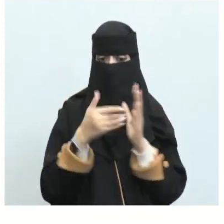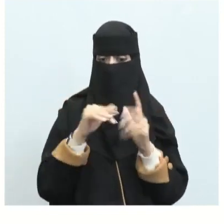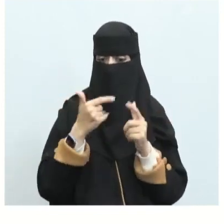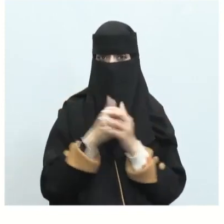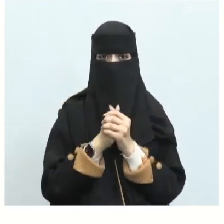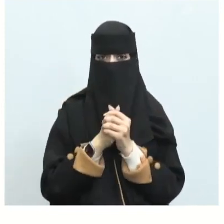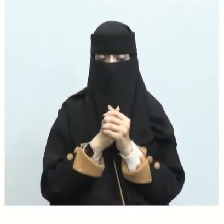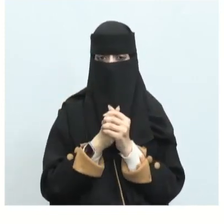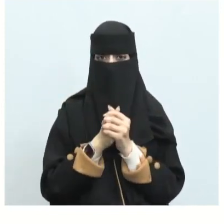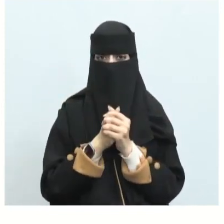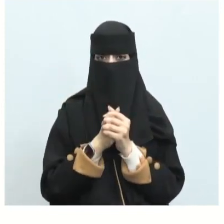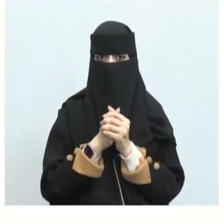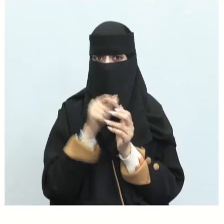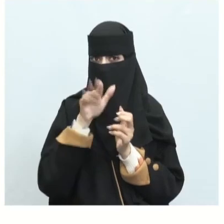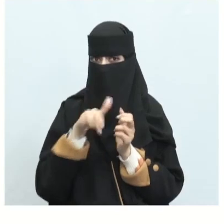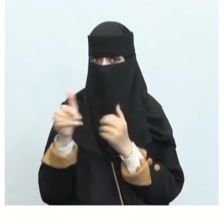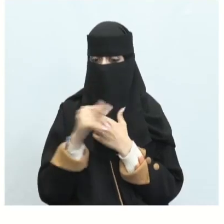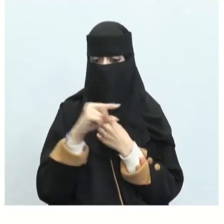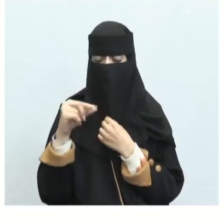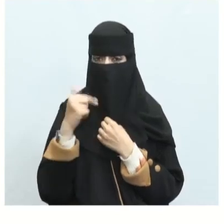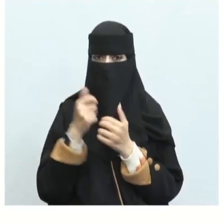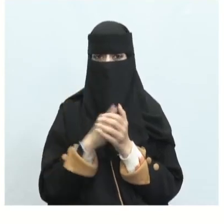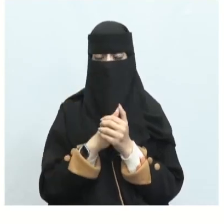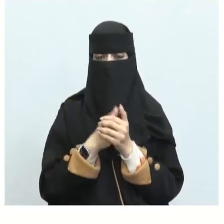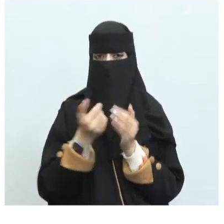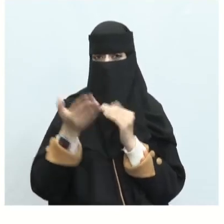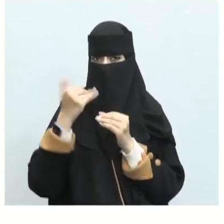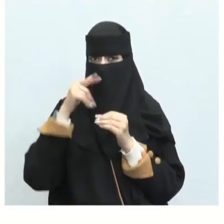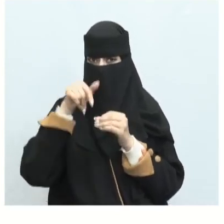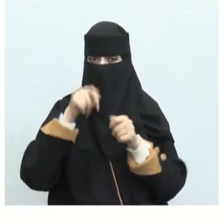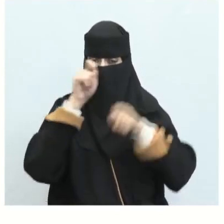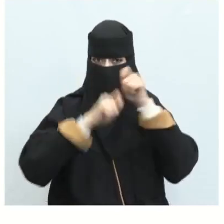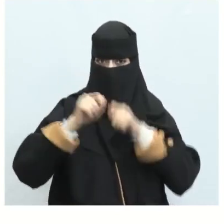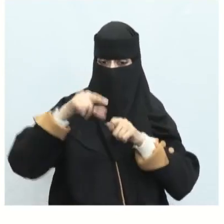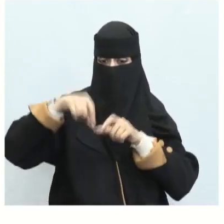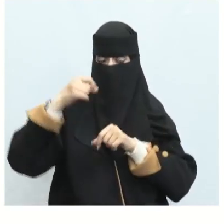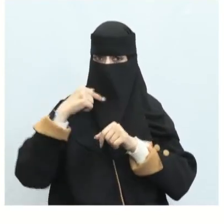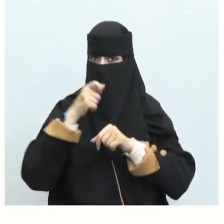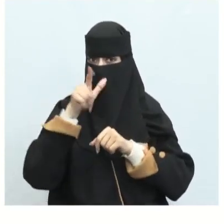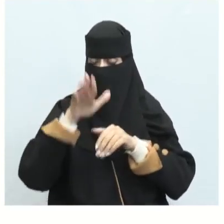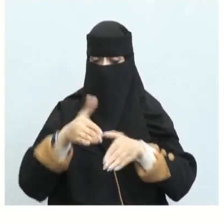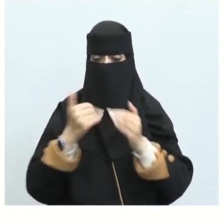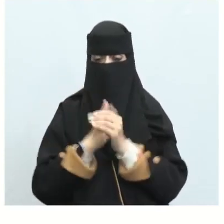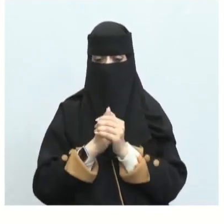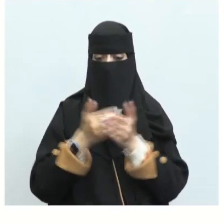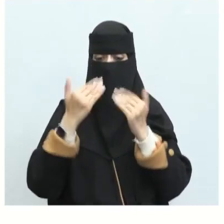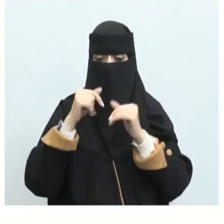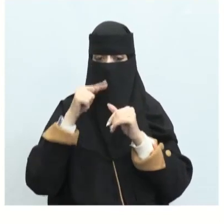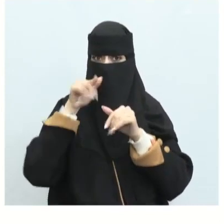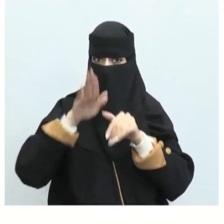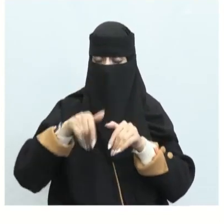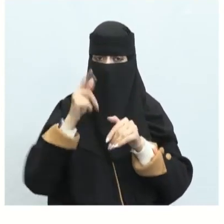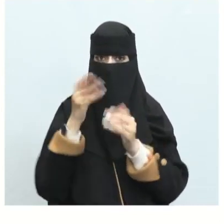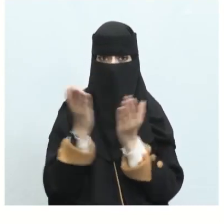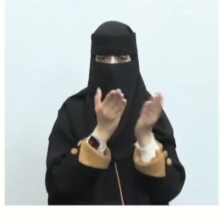أيضا ما الكناية الموجودة في البيت الأخير وقبل الأخير بإمكانك أيضا تستخرجها قبل أن نذكرها تتجلى أيضا في هذه القصيدة